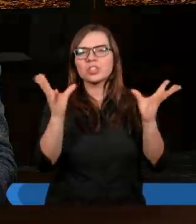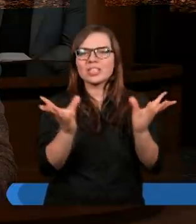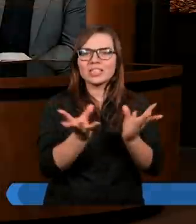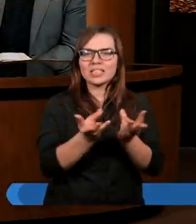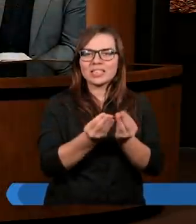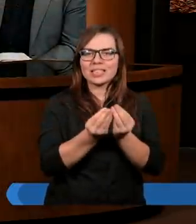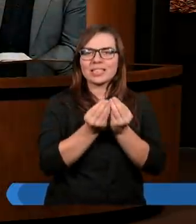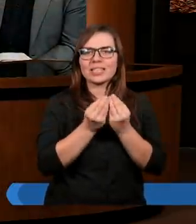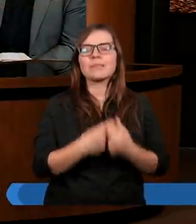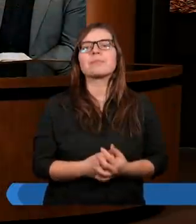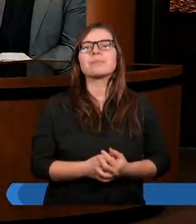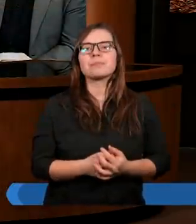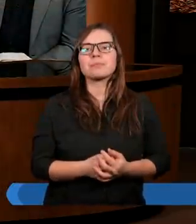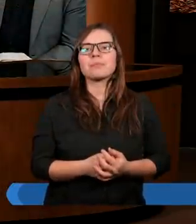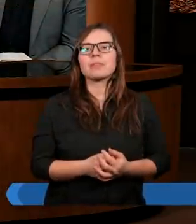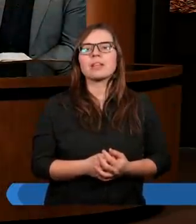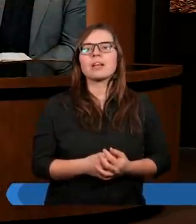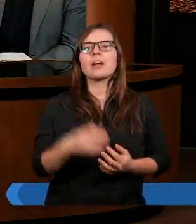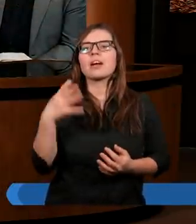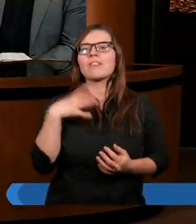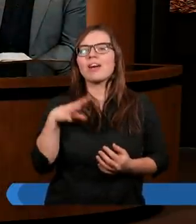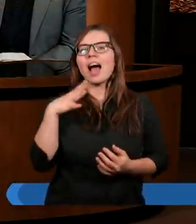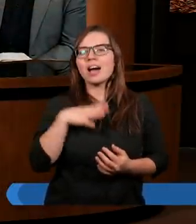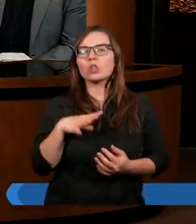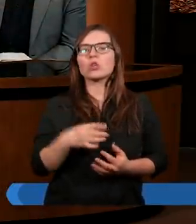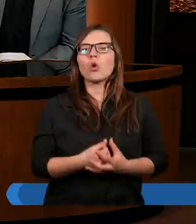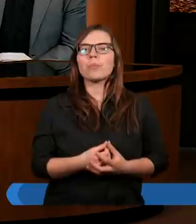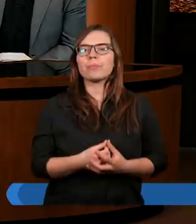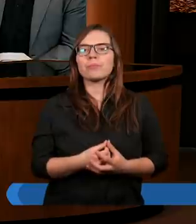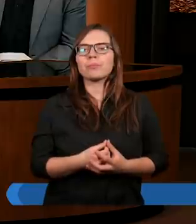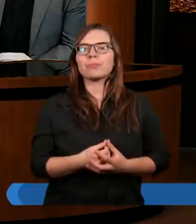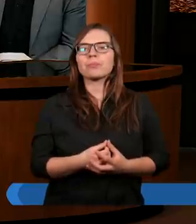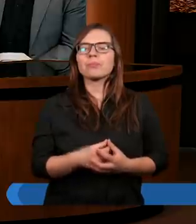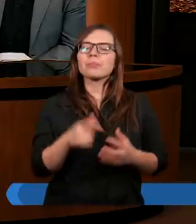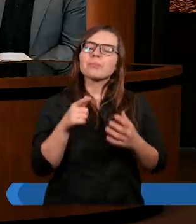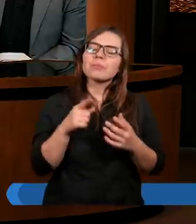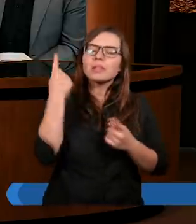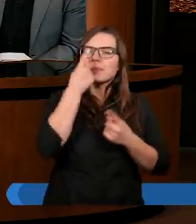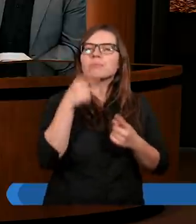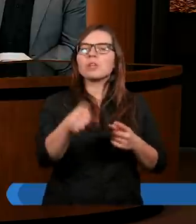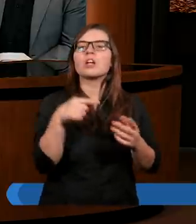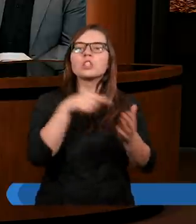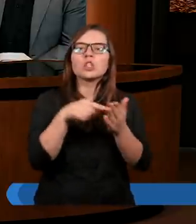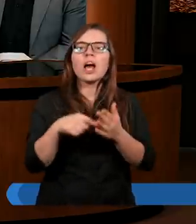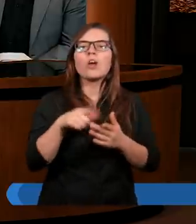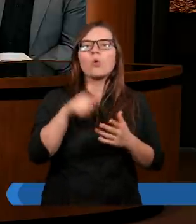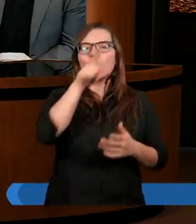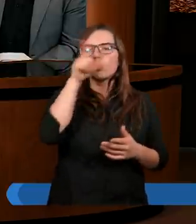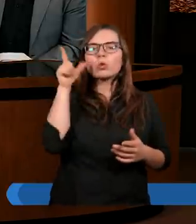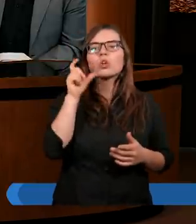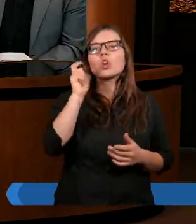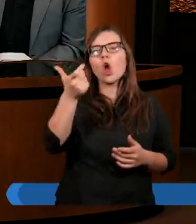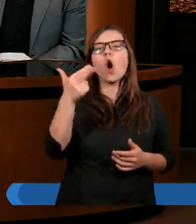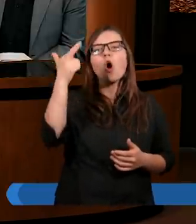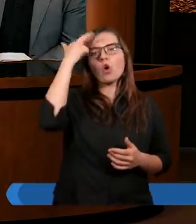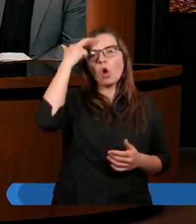Ja bardzo często pytam ludzi, co